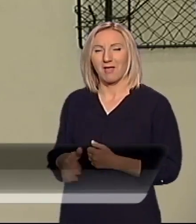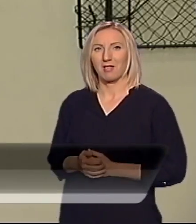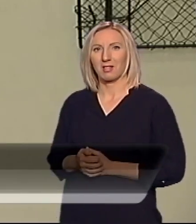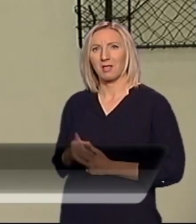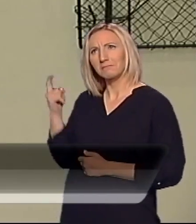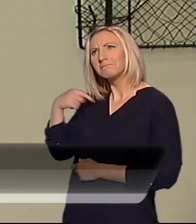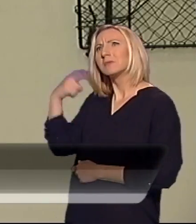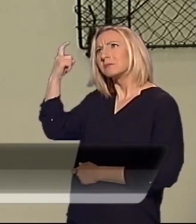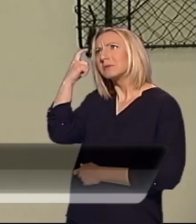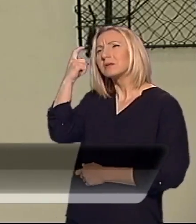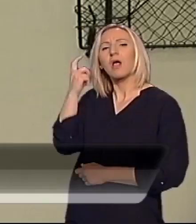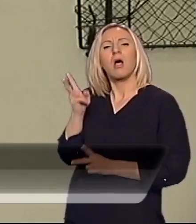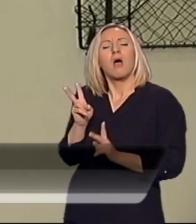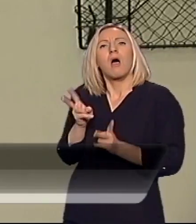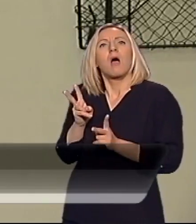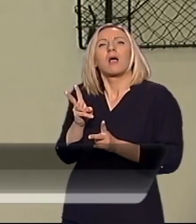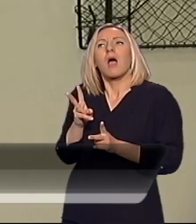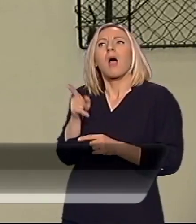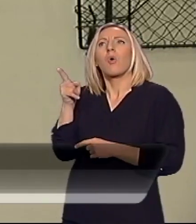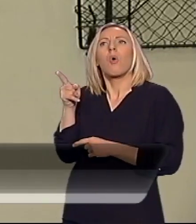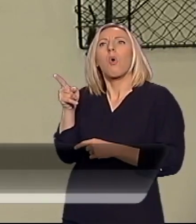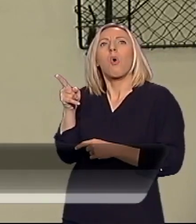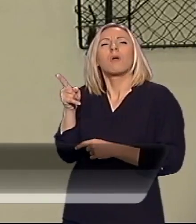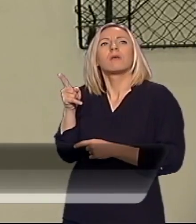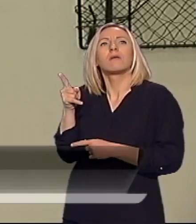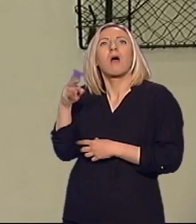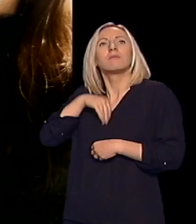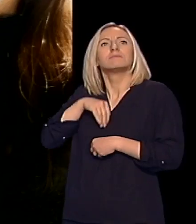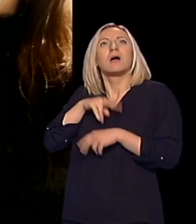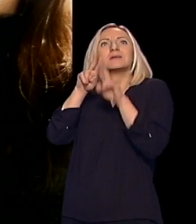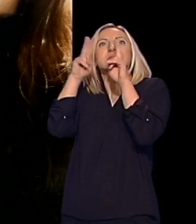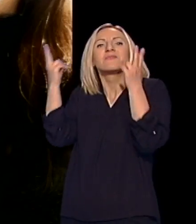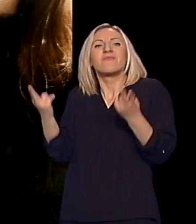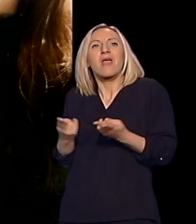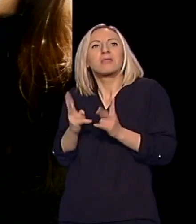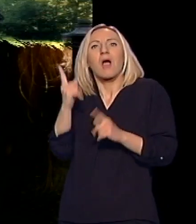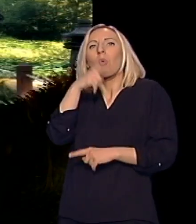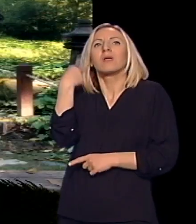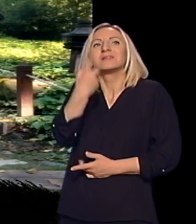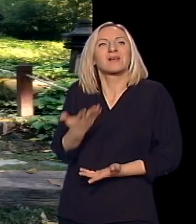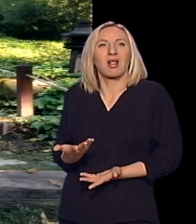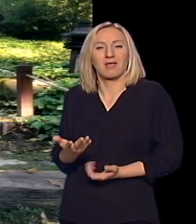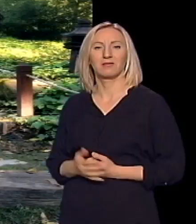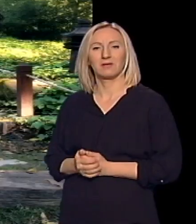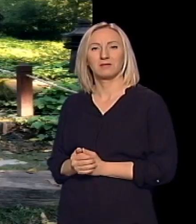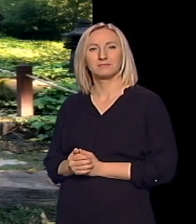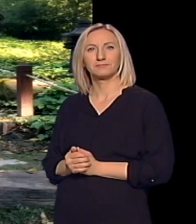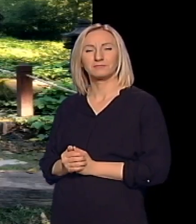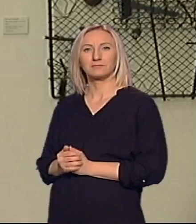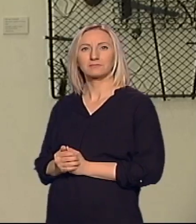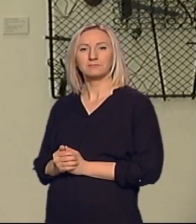zapitala kako ona doživljava sve tu stvari, kako to za nju izgleda, kako je predstavlja. Tamara je rođena